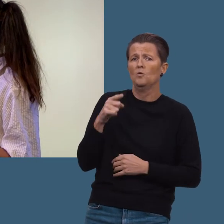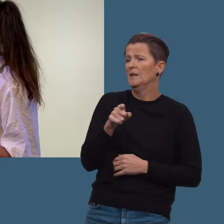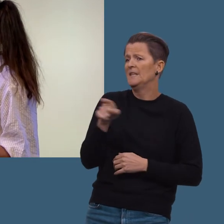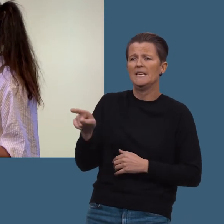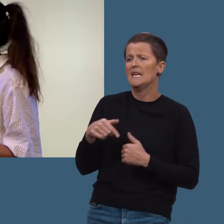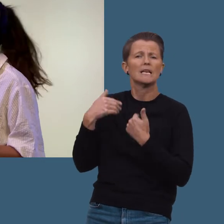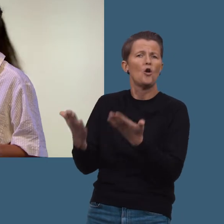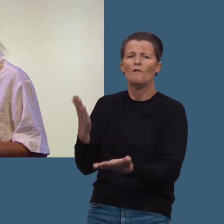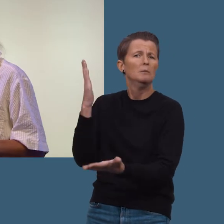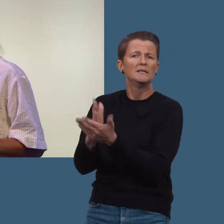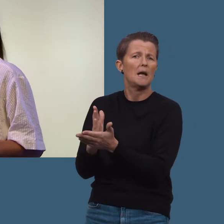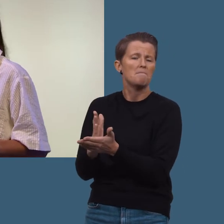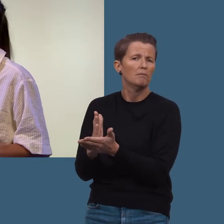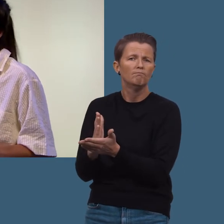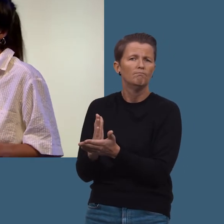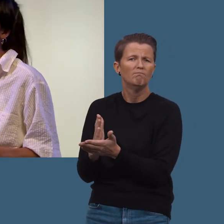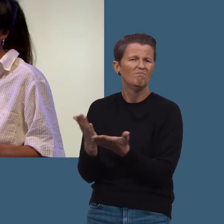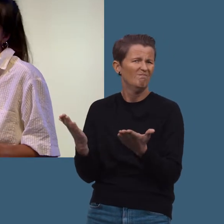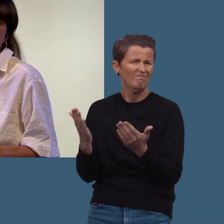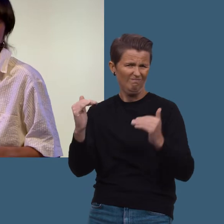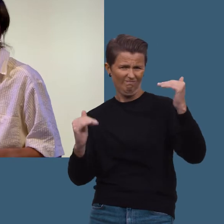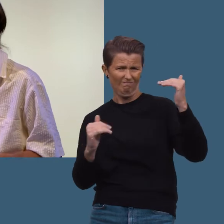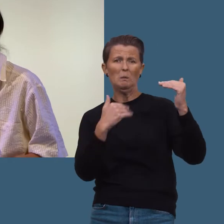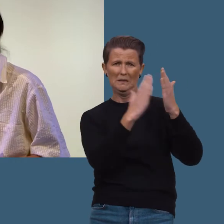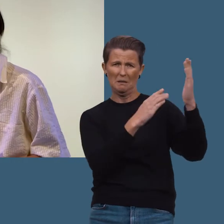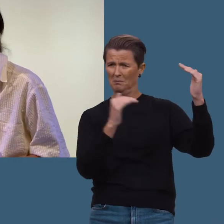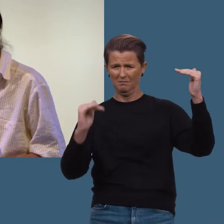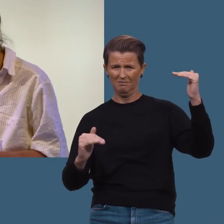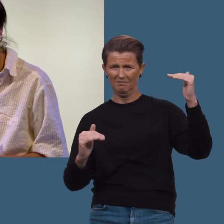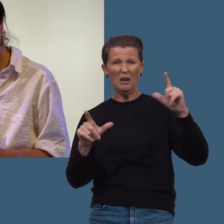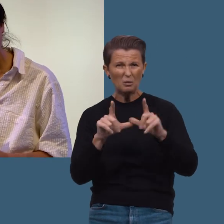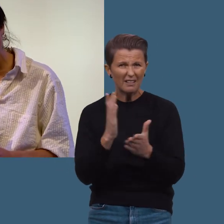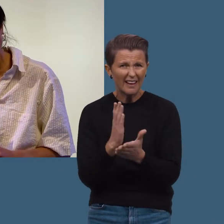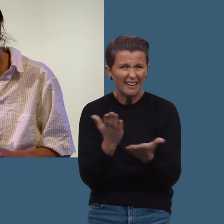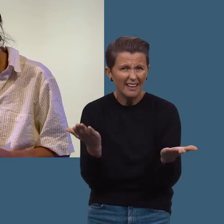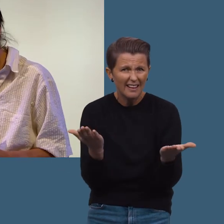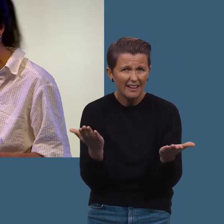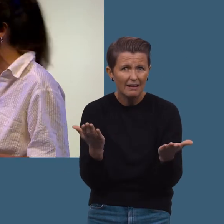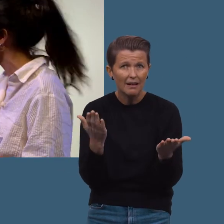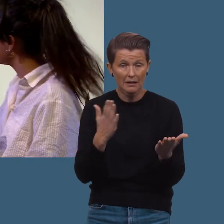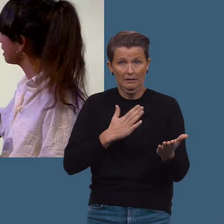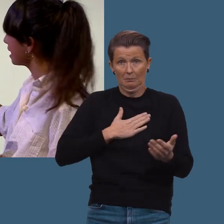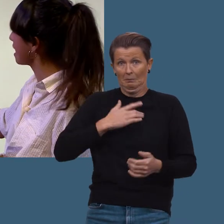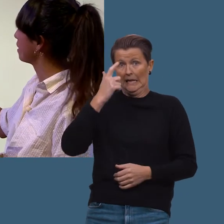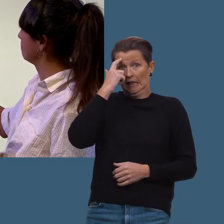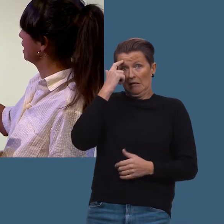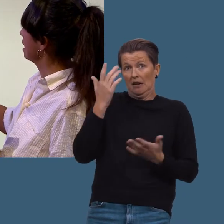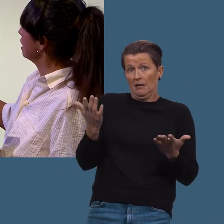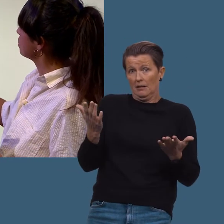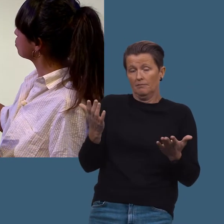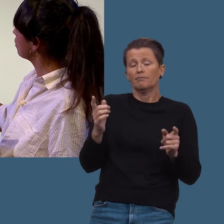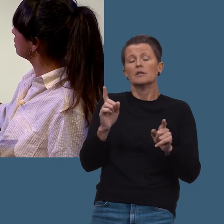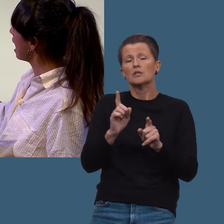ikke har noen munn, de får ikke bestemme like mye som de andre. Det hadde jo vært litt urettferdig, tenker jeg da.